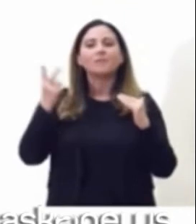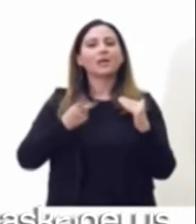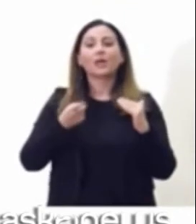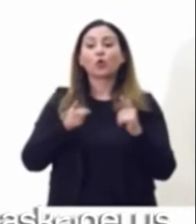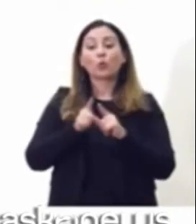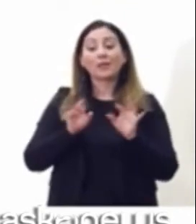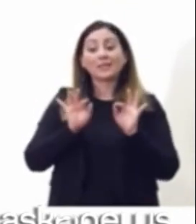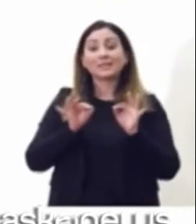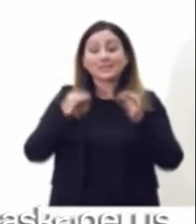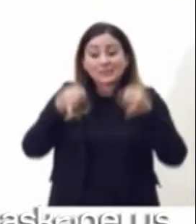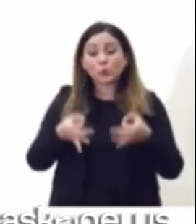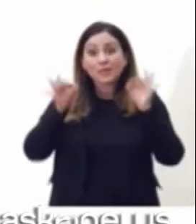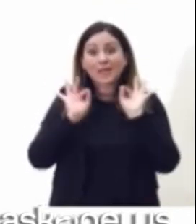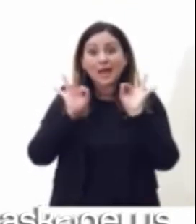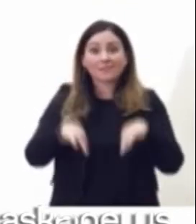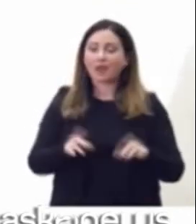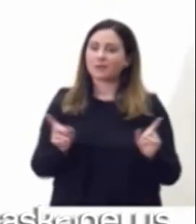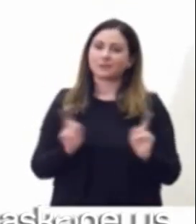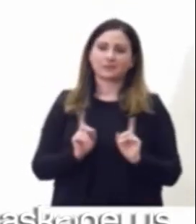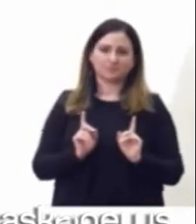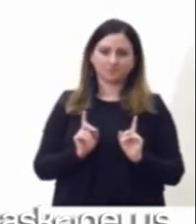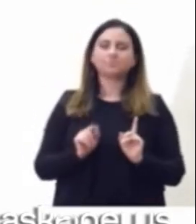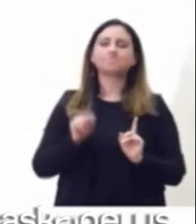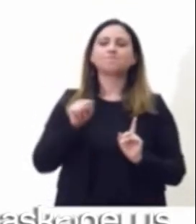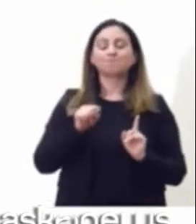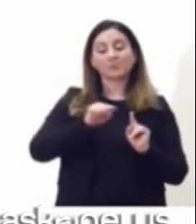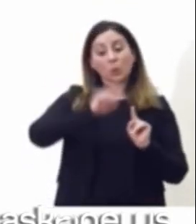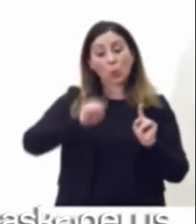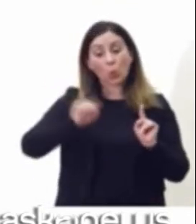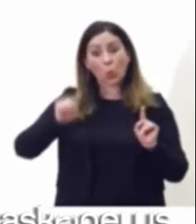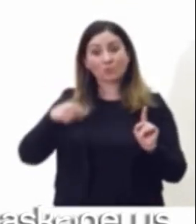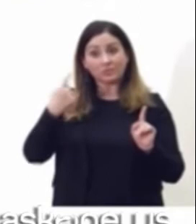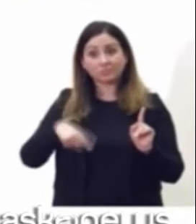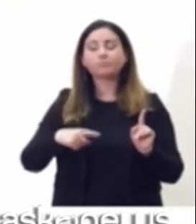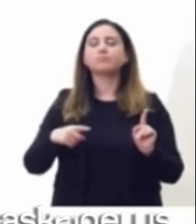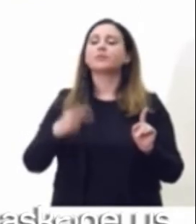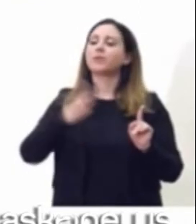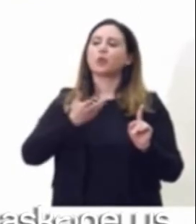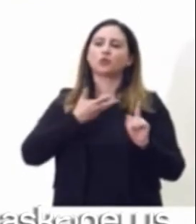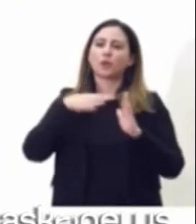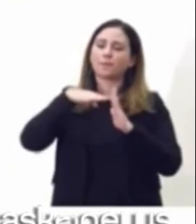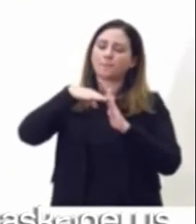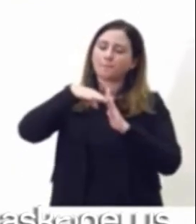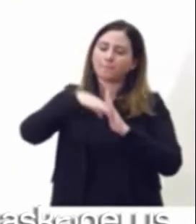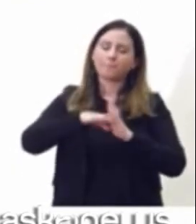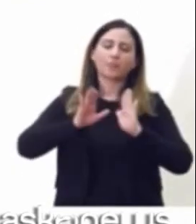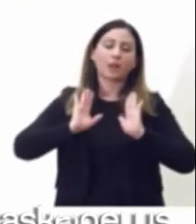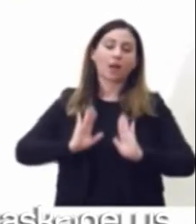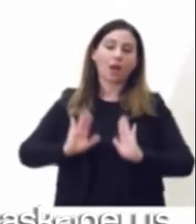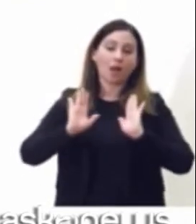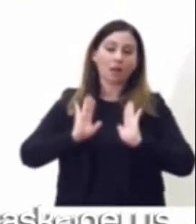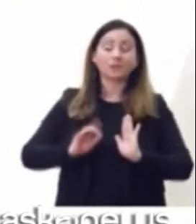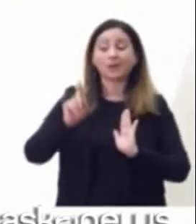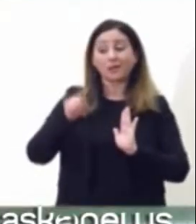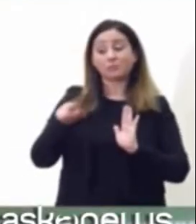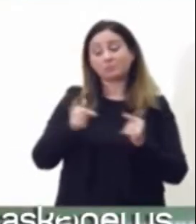100.000 abitanti per settimana. È una curva che è caratterizzata da decrescita lenta e da un forte sovraccarico